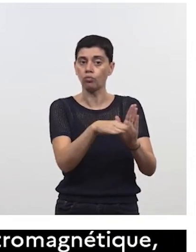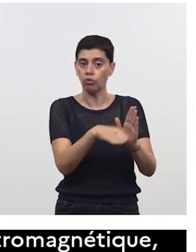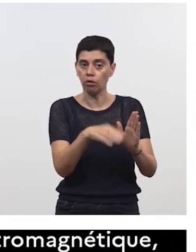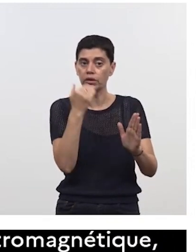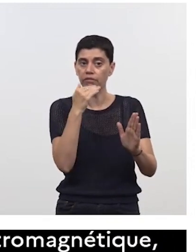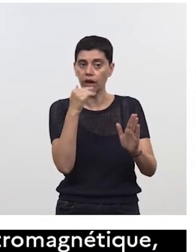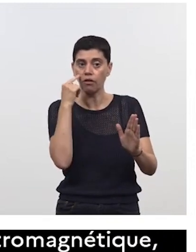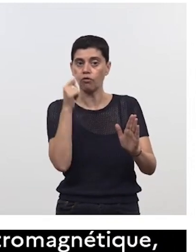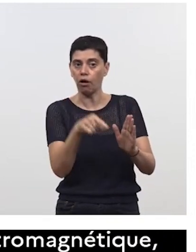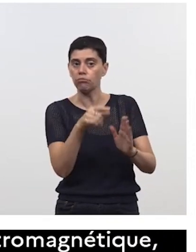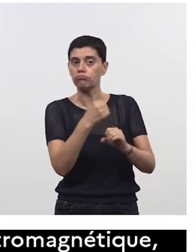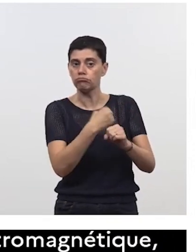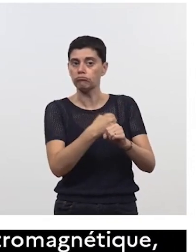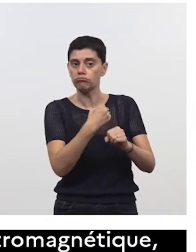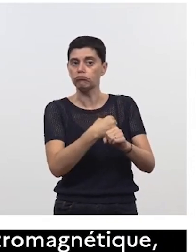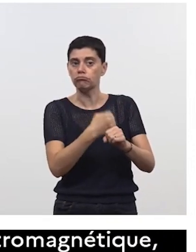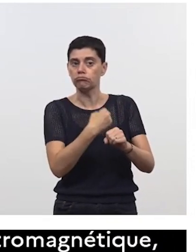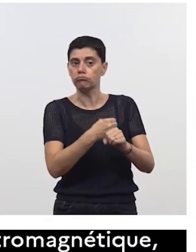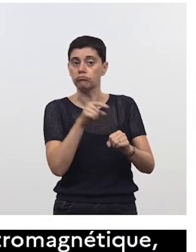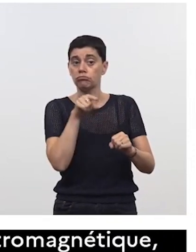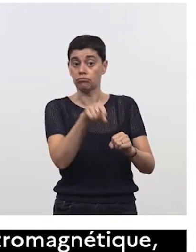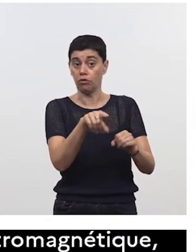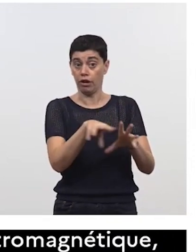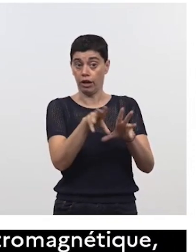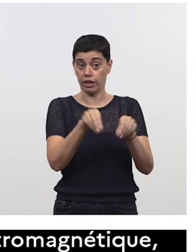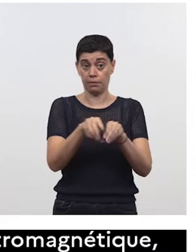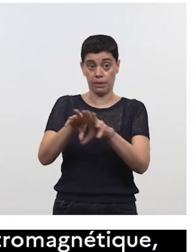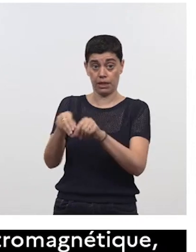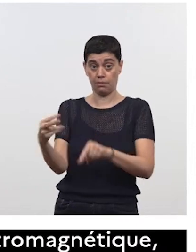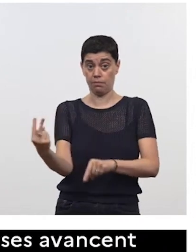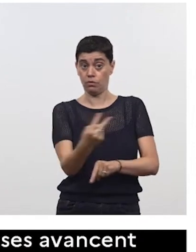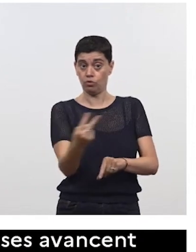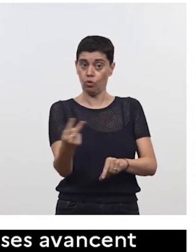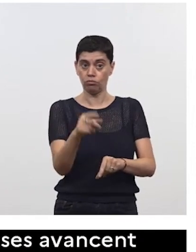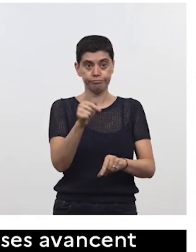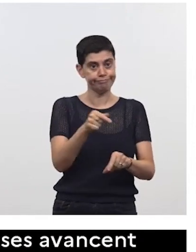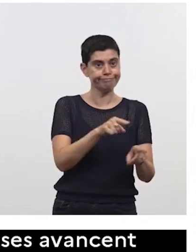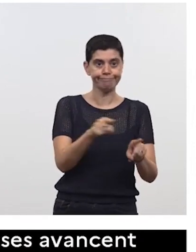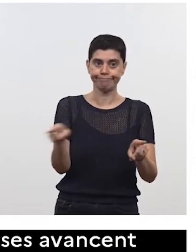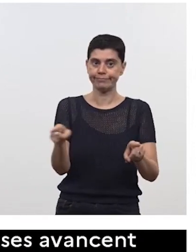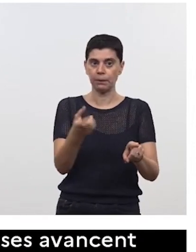effectivement on a donné mandat à nos équipes d'en faire une priorité absolue ce qui nous permet d'avancer